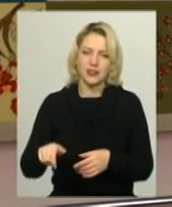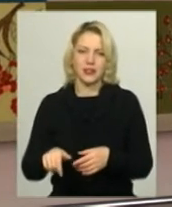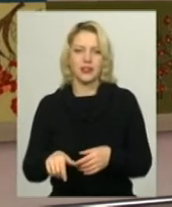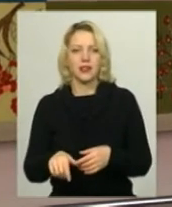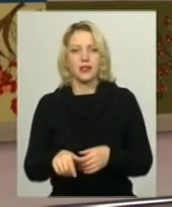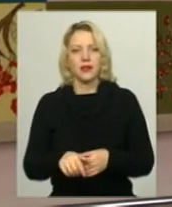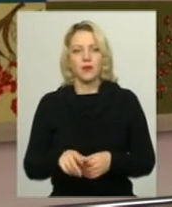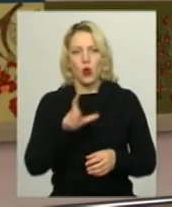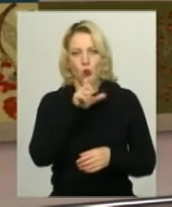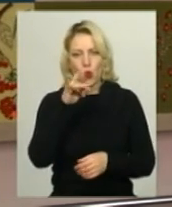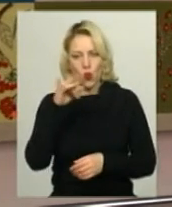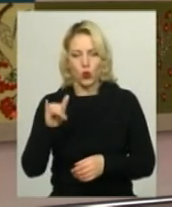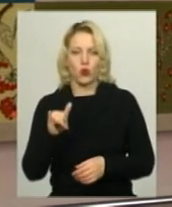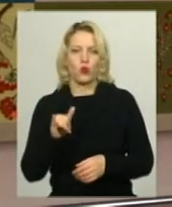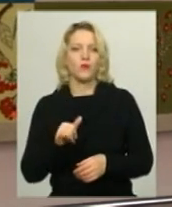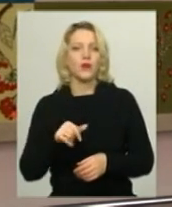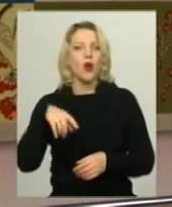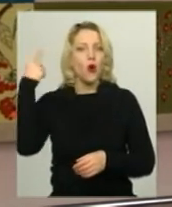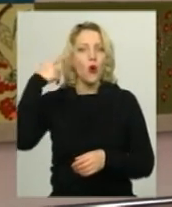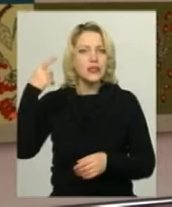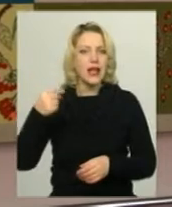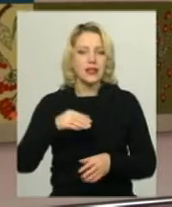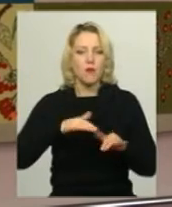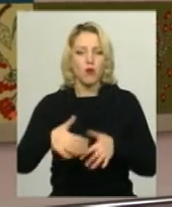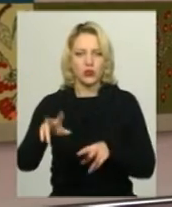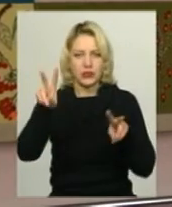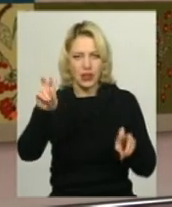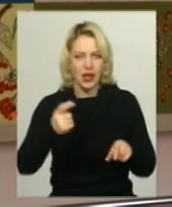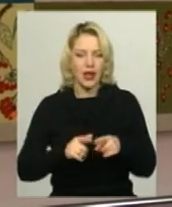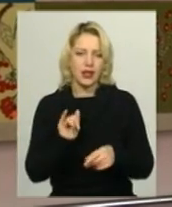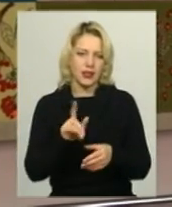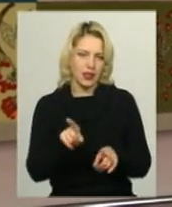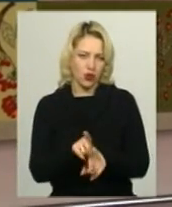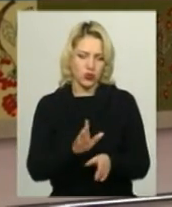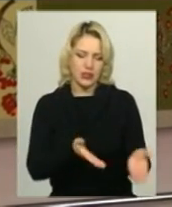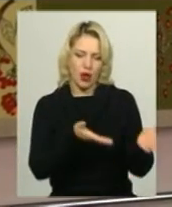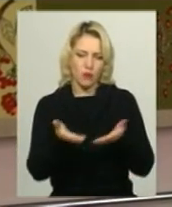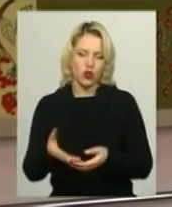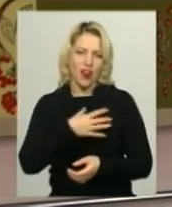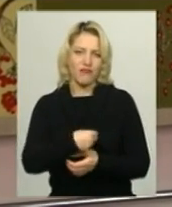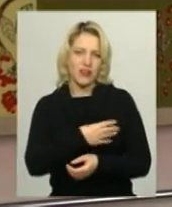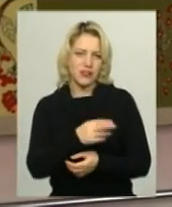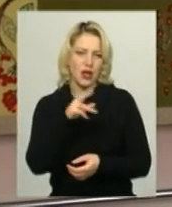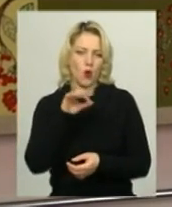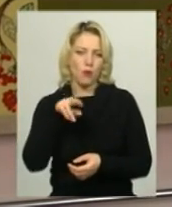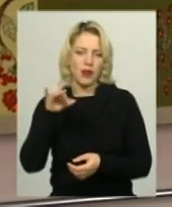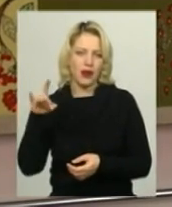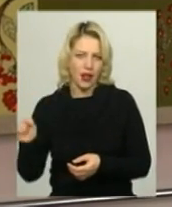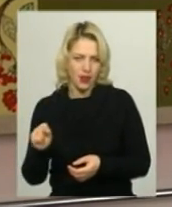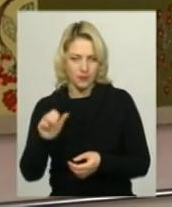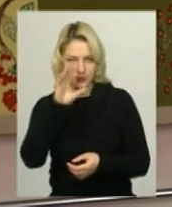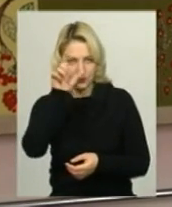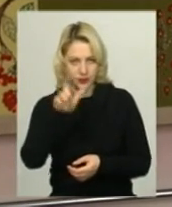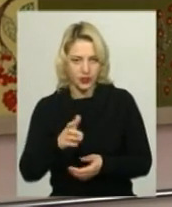солістів, артисти хору «Козаків Поділля». Запрошені є солісти з Військового оперного театру, опери та балету театру,